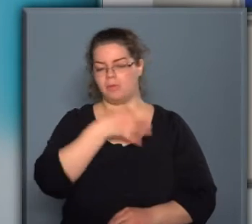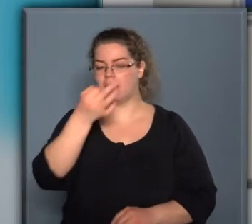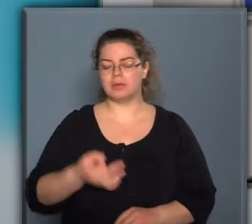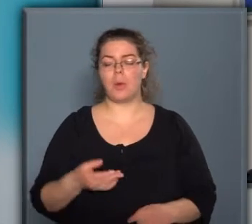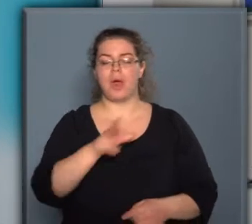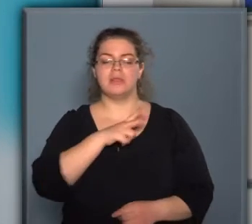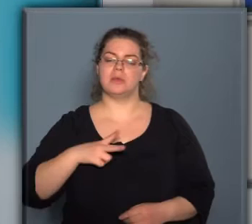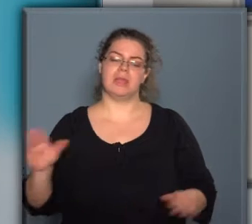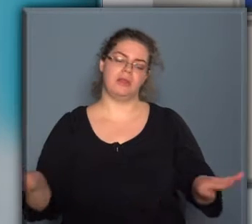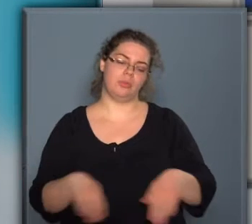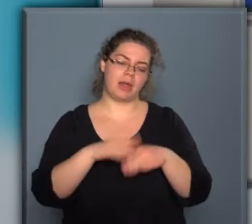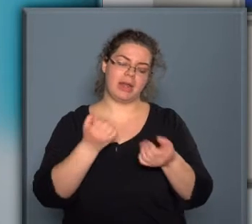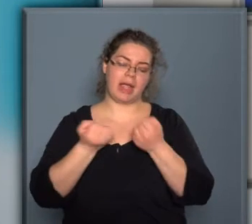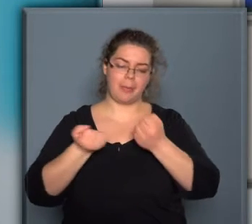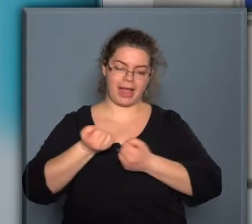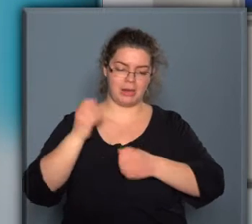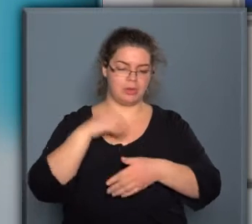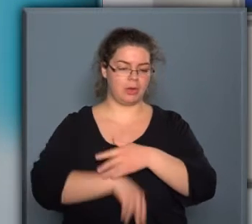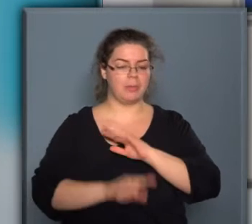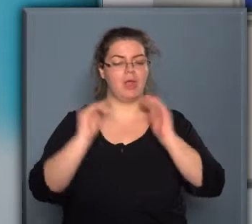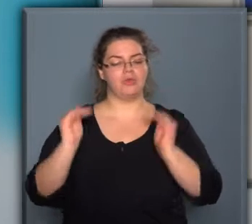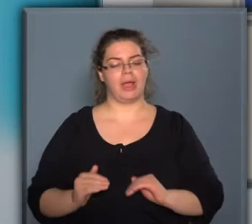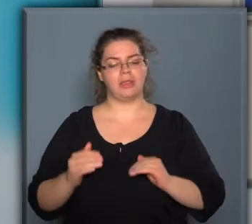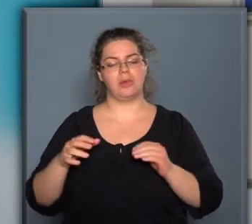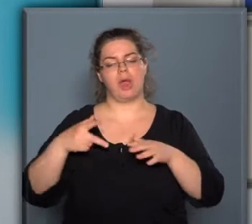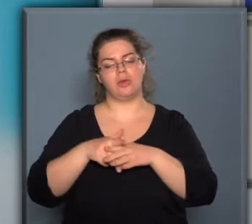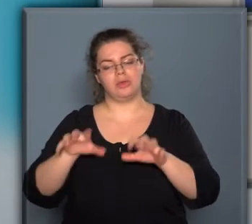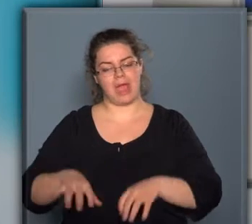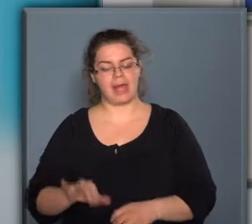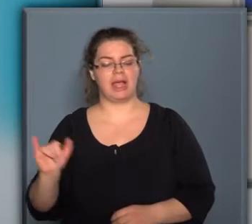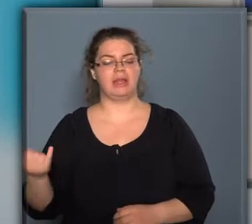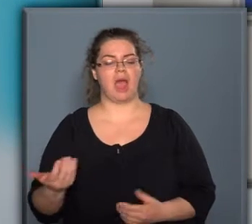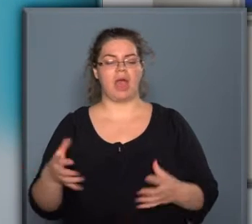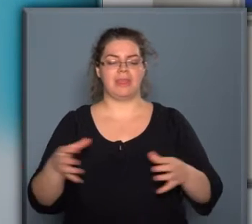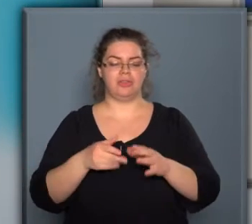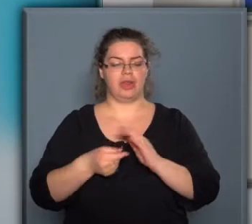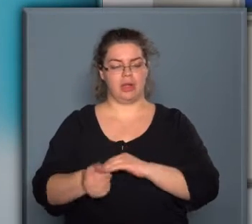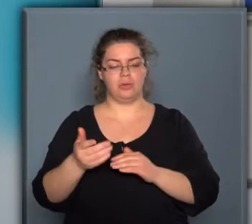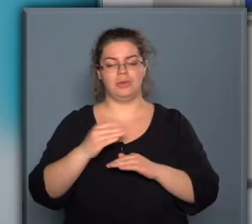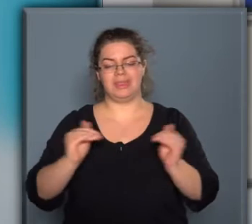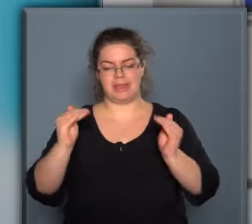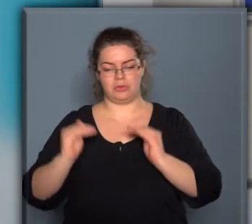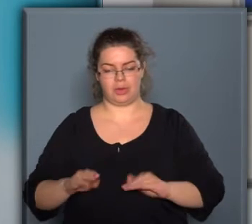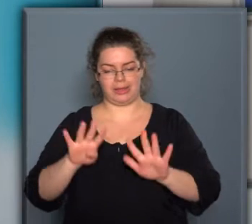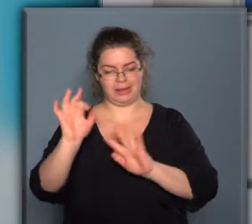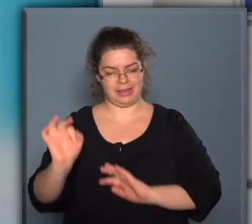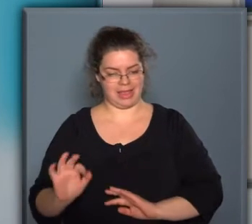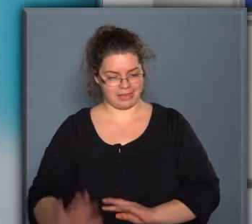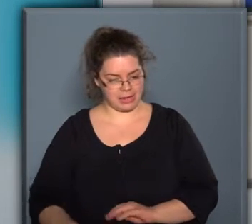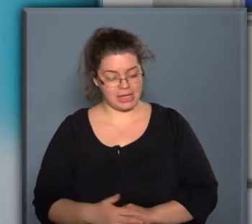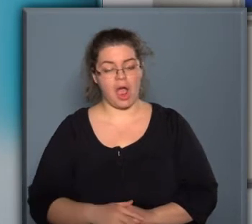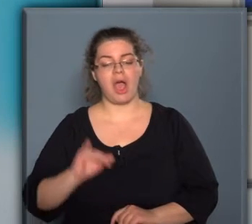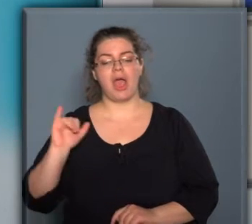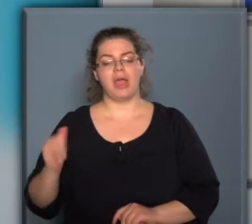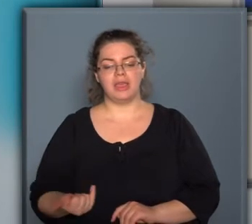miről van szó? A szociális partnerekkel megállapodtunk abban, hogy csökkent jól közterheket, társági adószintjét csökkentettük 9%-ra,